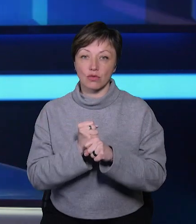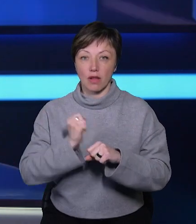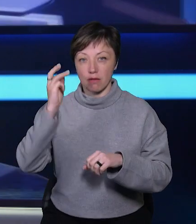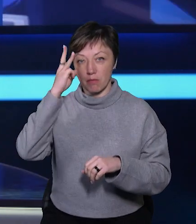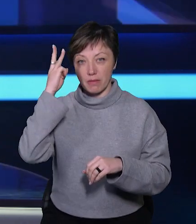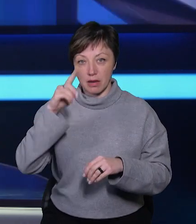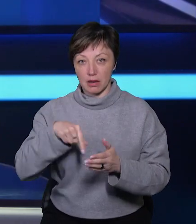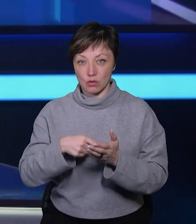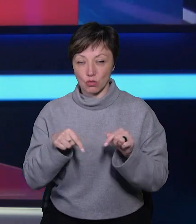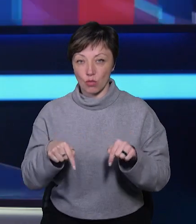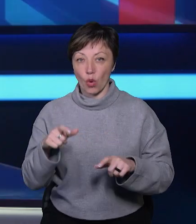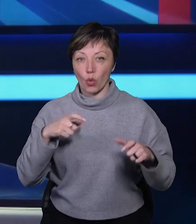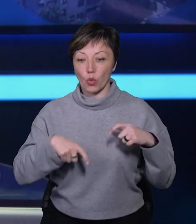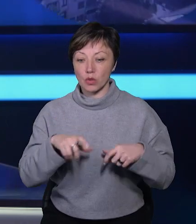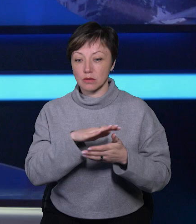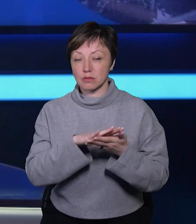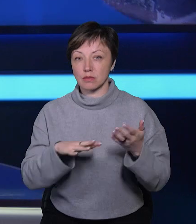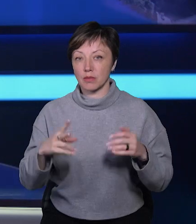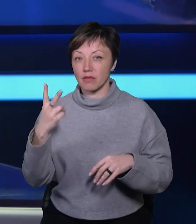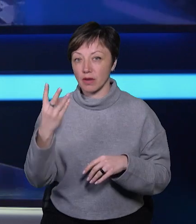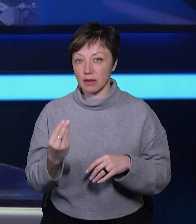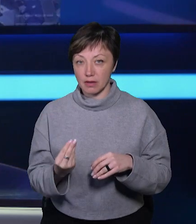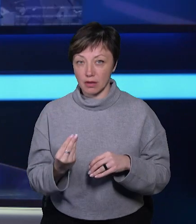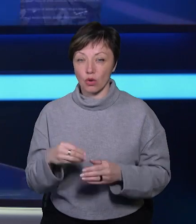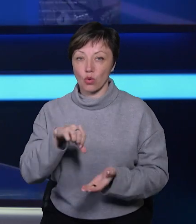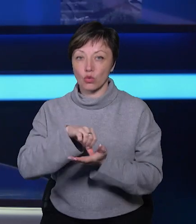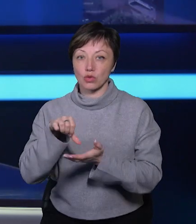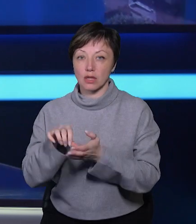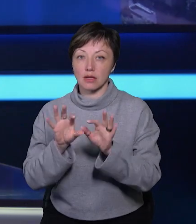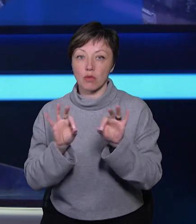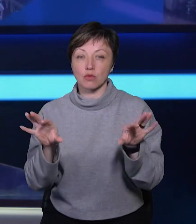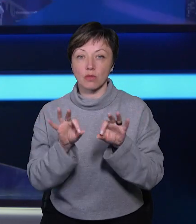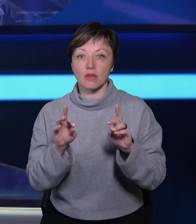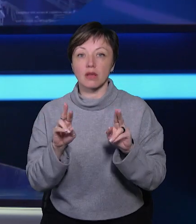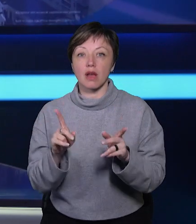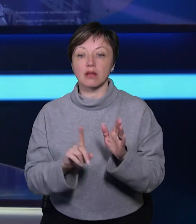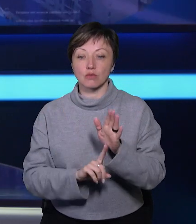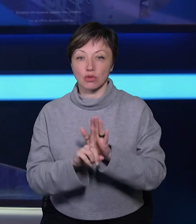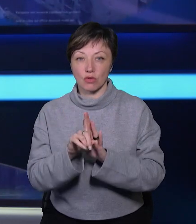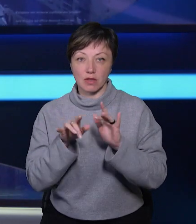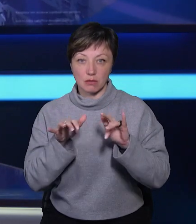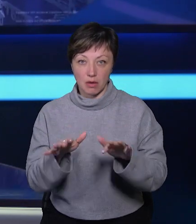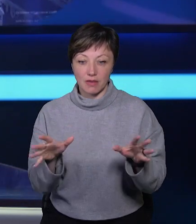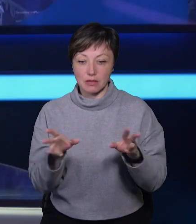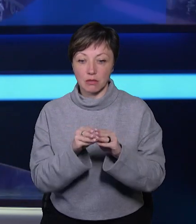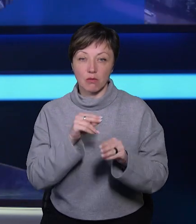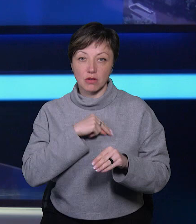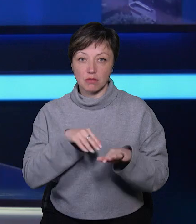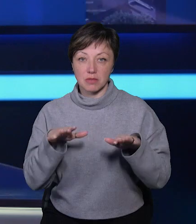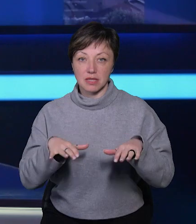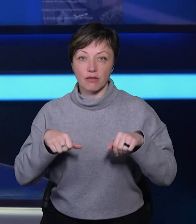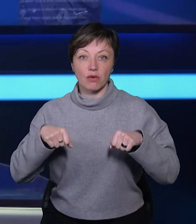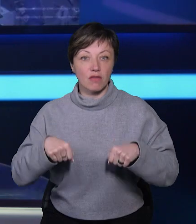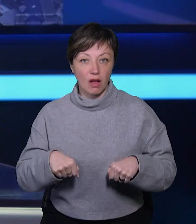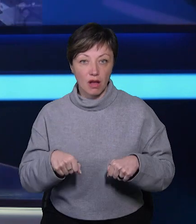Хмельницькому. Курси тривали впродовж двох днів. Учасникам розповіли про те, як започаткувати справу, співпрацювати з місцевою